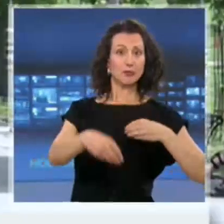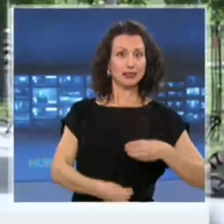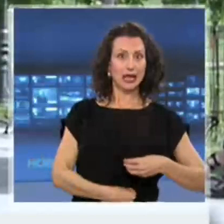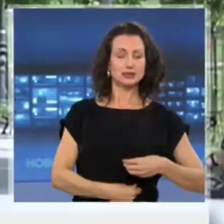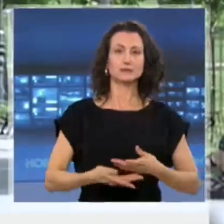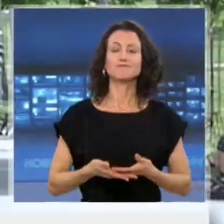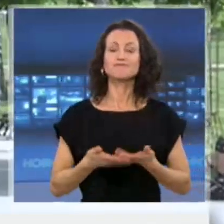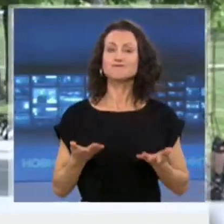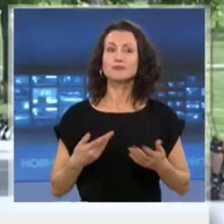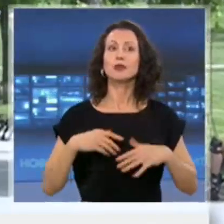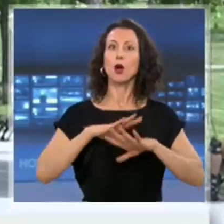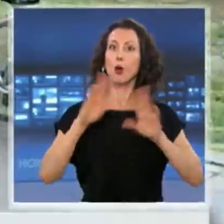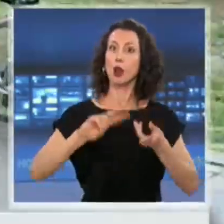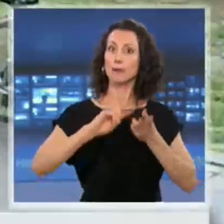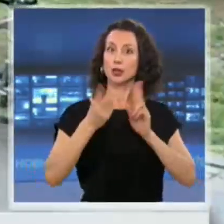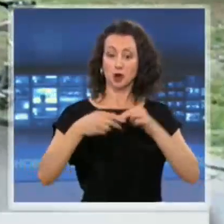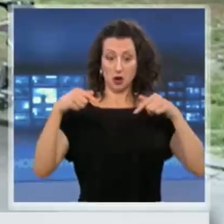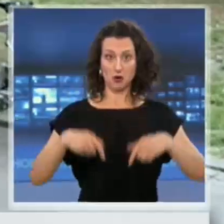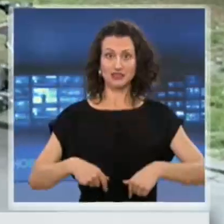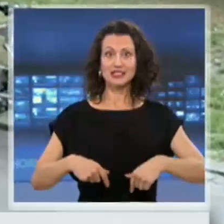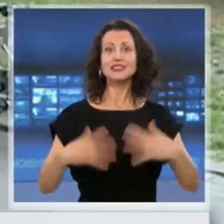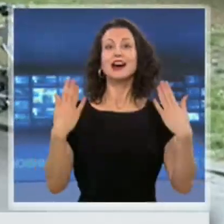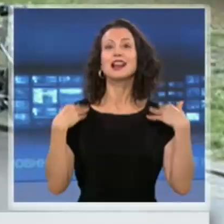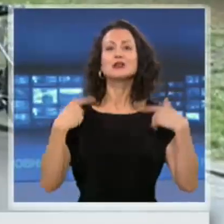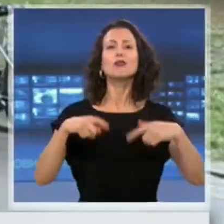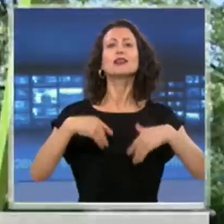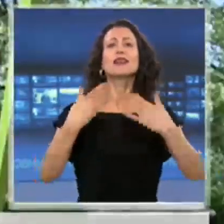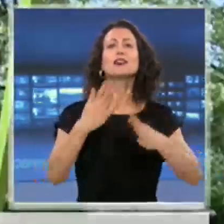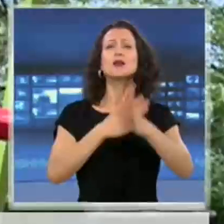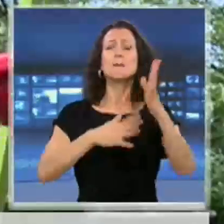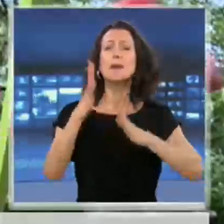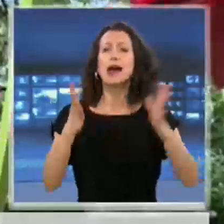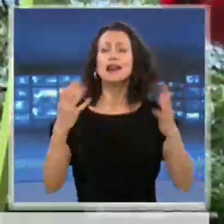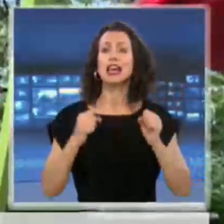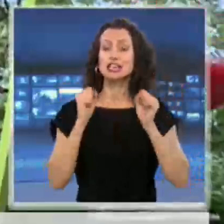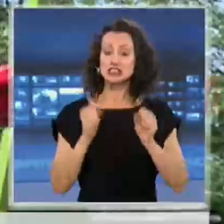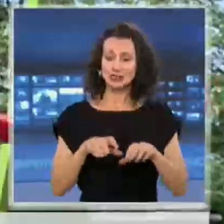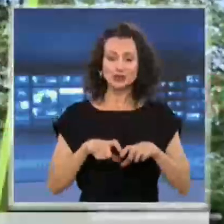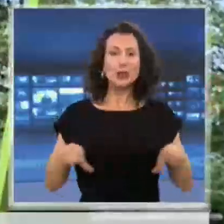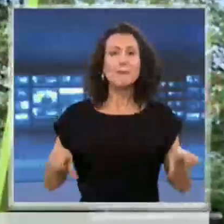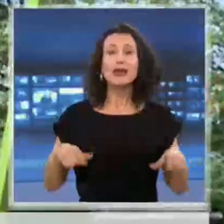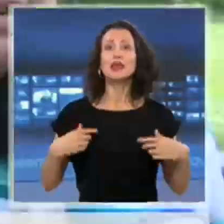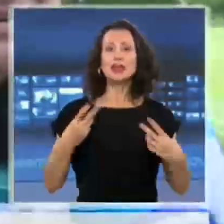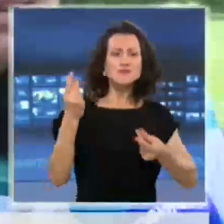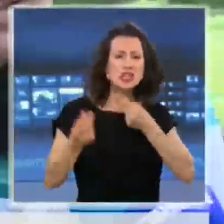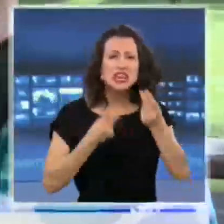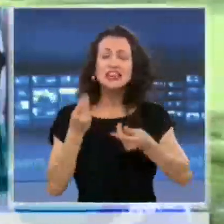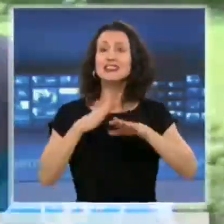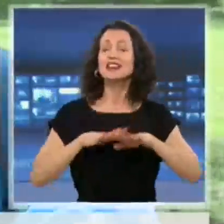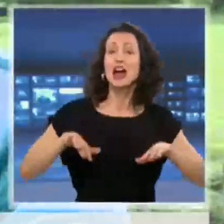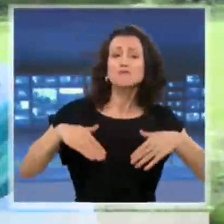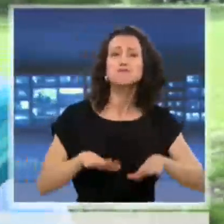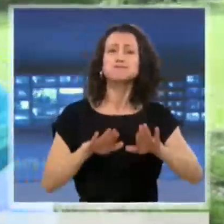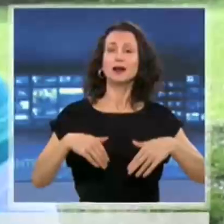Голямата промяна. Отнес разходката в парка, сядането на пейките и игрите на катерушките са напълно позволени. За първи път.